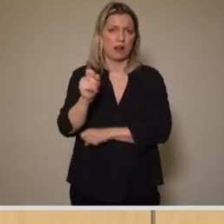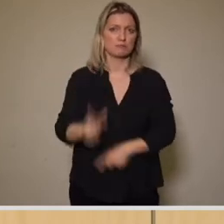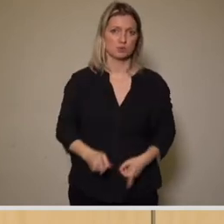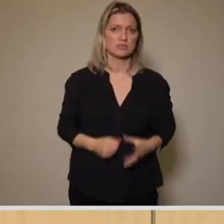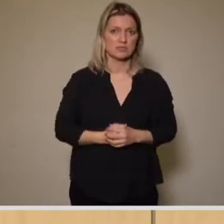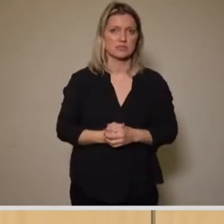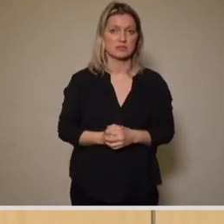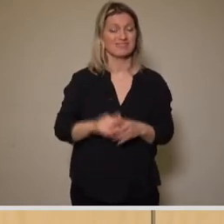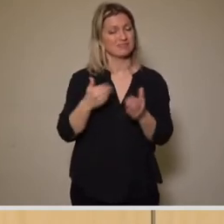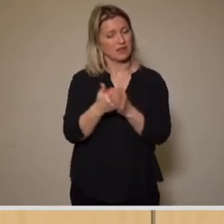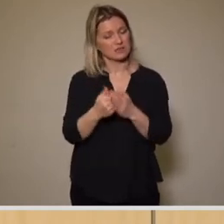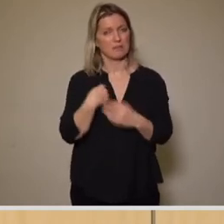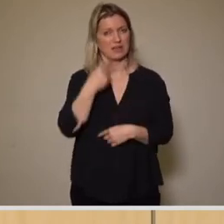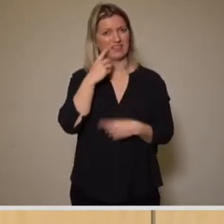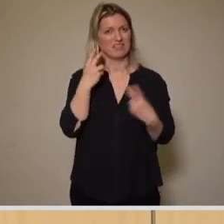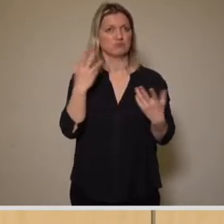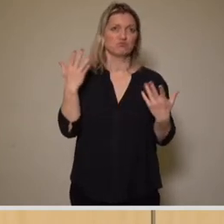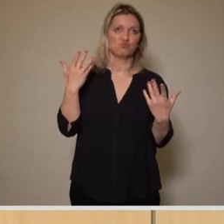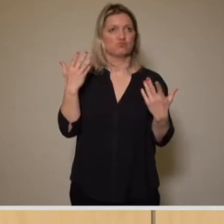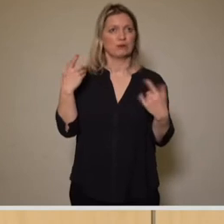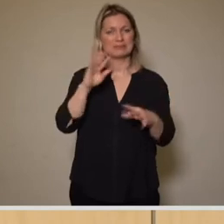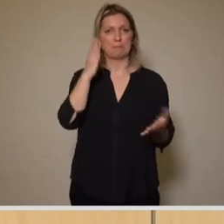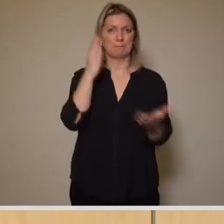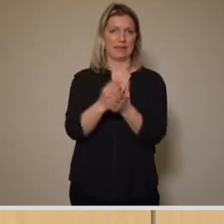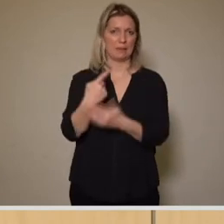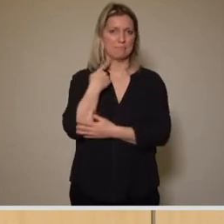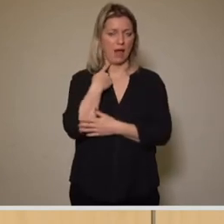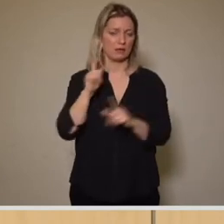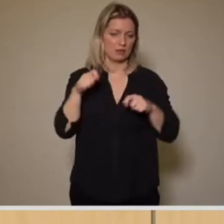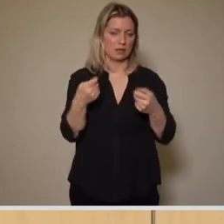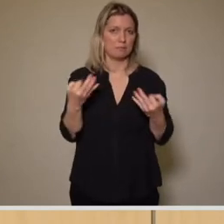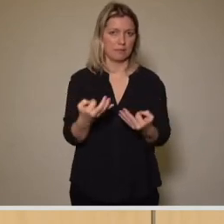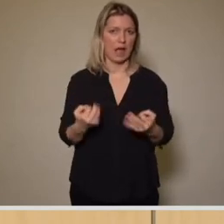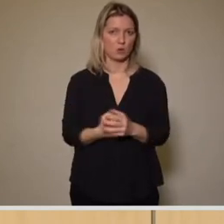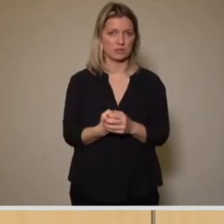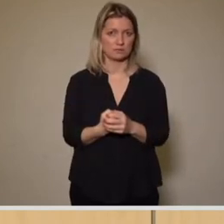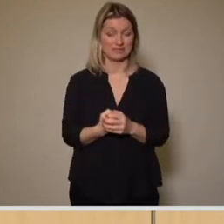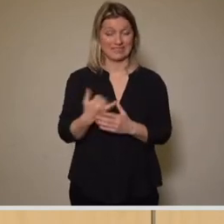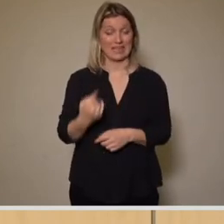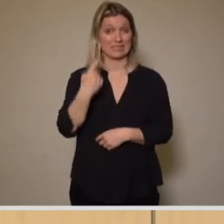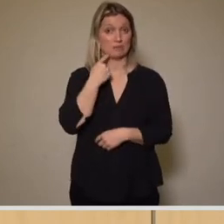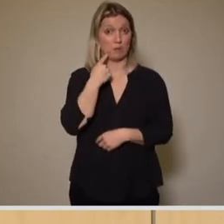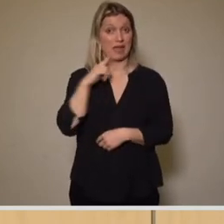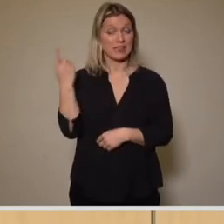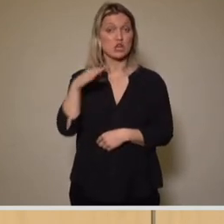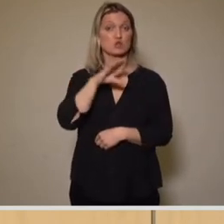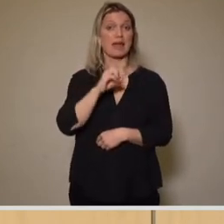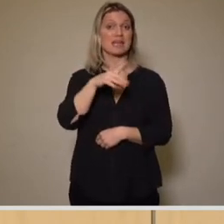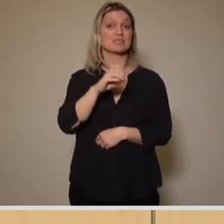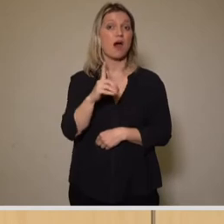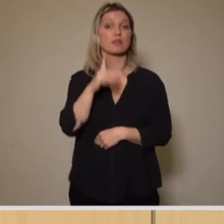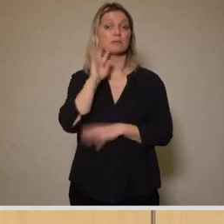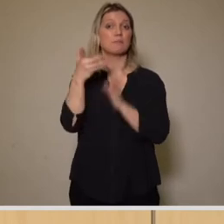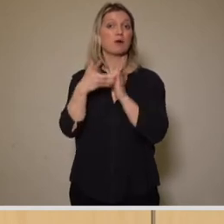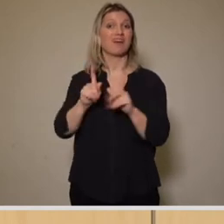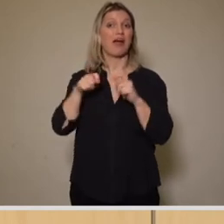ist es wichtig, da tatsächlich bis Mitte Mai auch zu einem Resultat zu kommen. Zu diesem Zeitpunkt liegen uns die Prüfergebnisse der Stesat vor. Zu dem